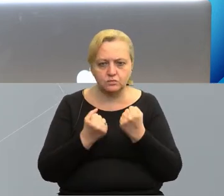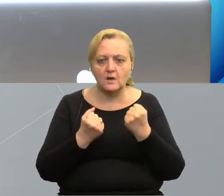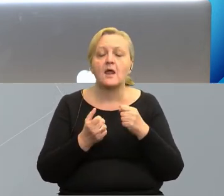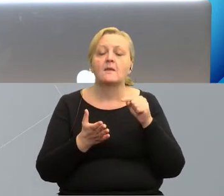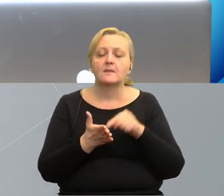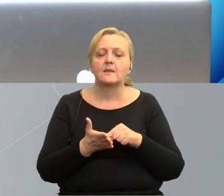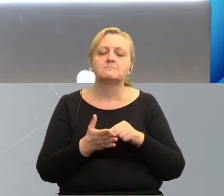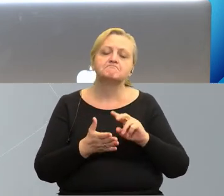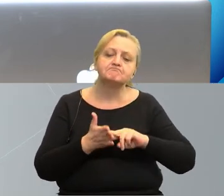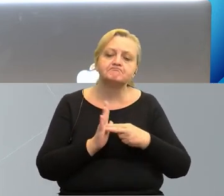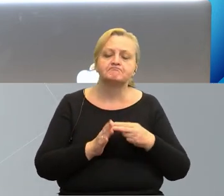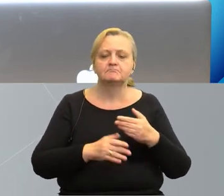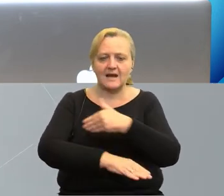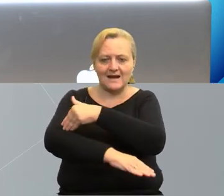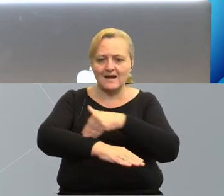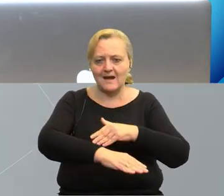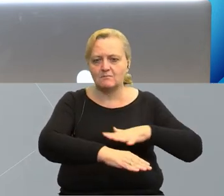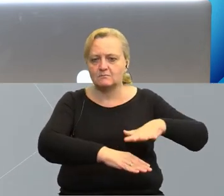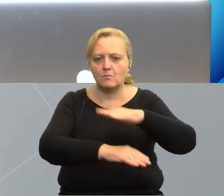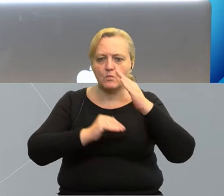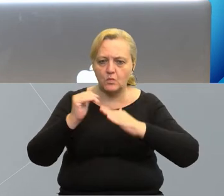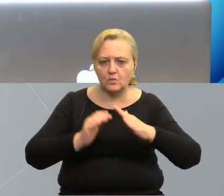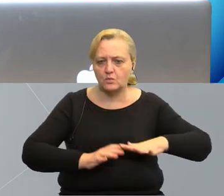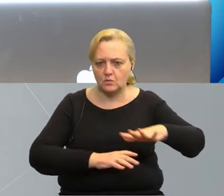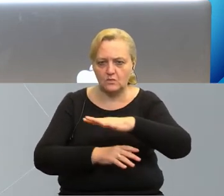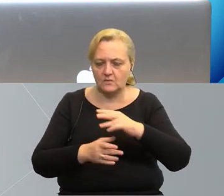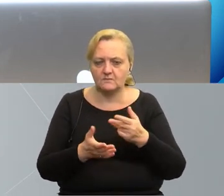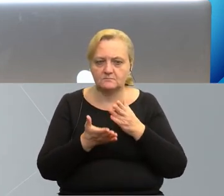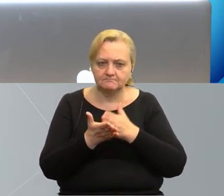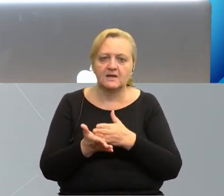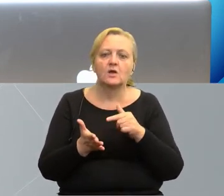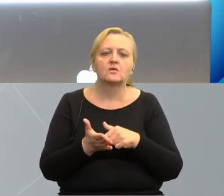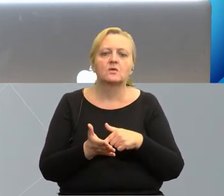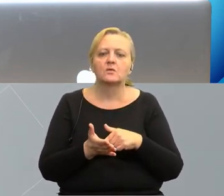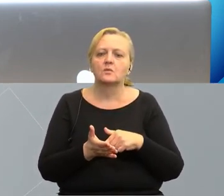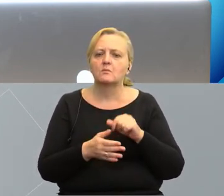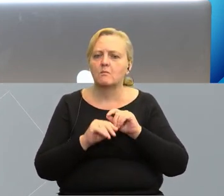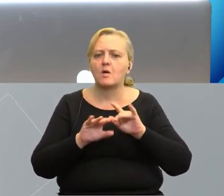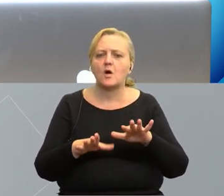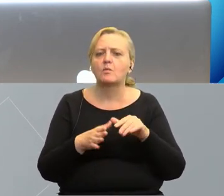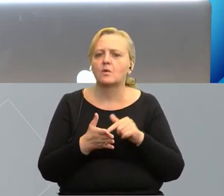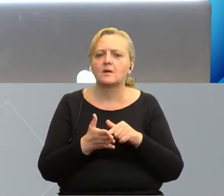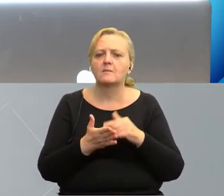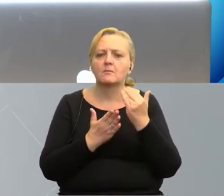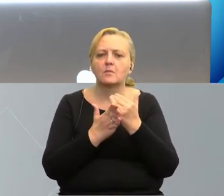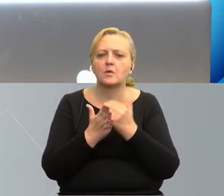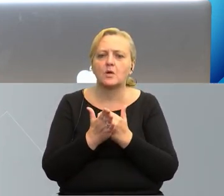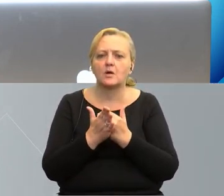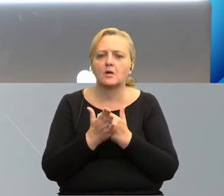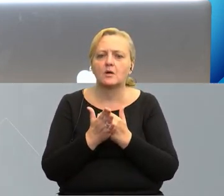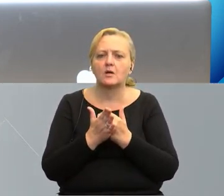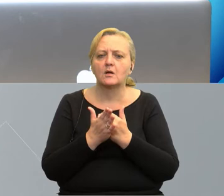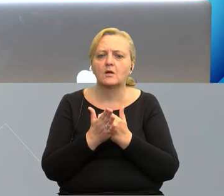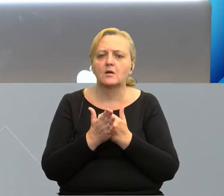wspierają infrastrukturę na pograniczu. Są one szczególnie popularne w programach